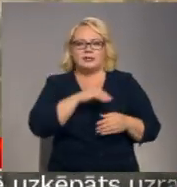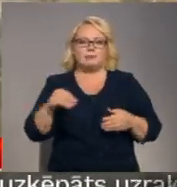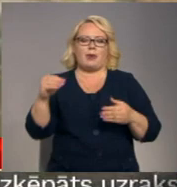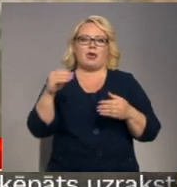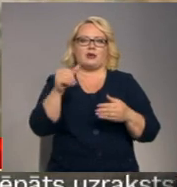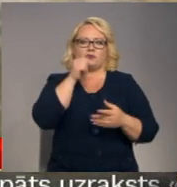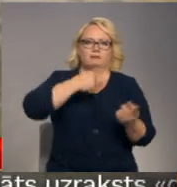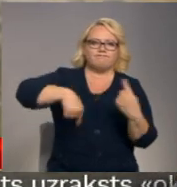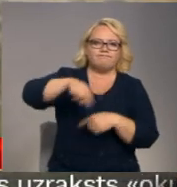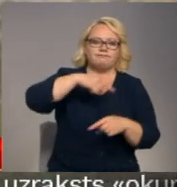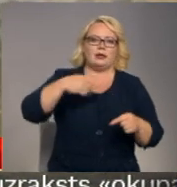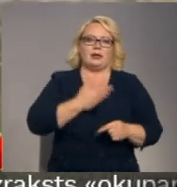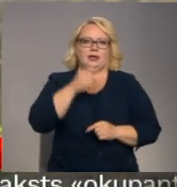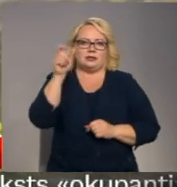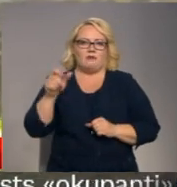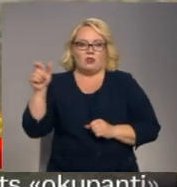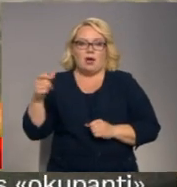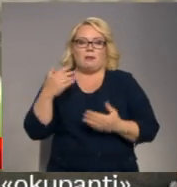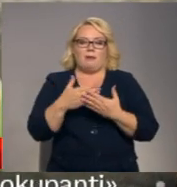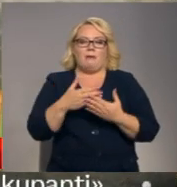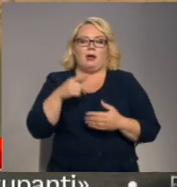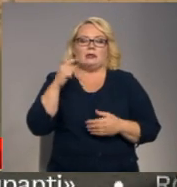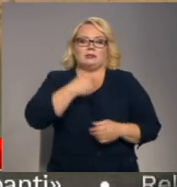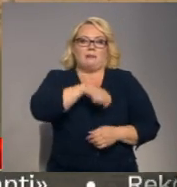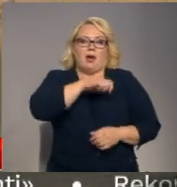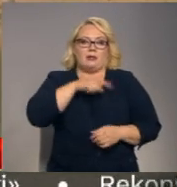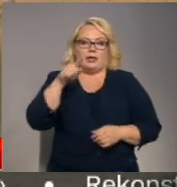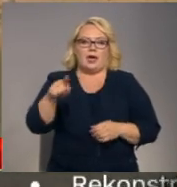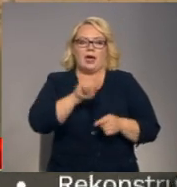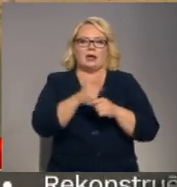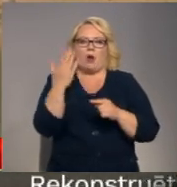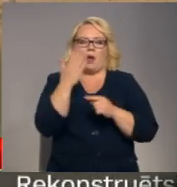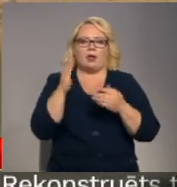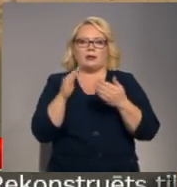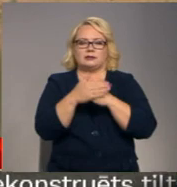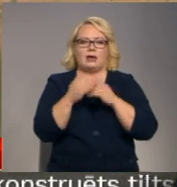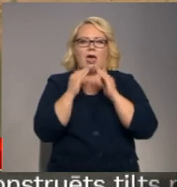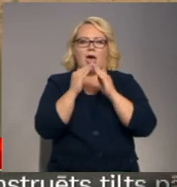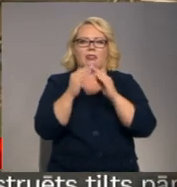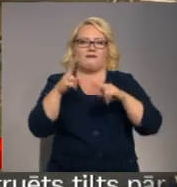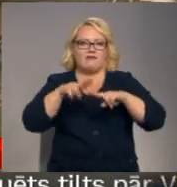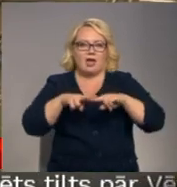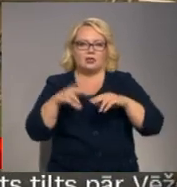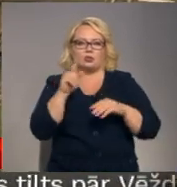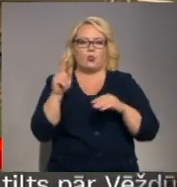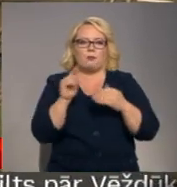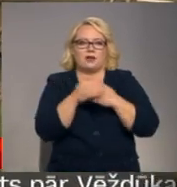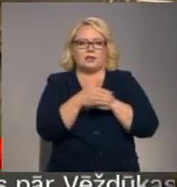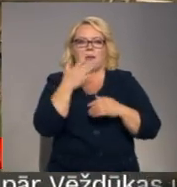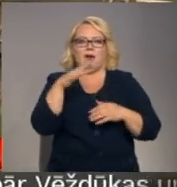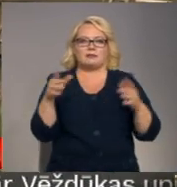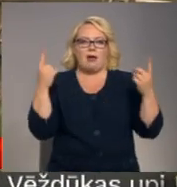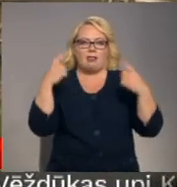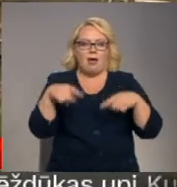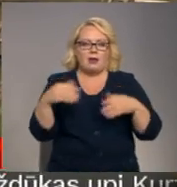iespējas iedzīvotājiem. Spānijā piemēram tiek veidotas noēnojuma vietas, kur patvērties karstā laikā. Tāpat tur radu